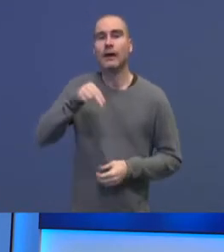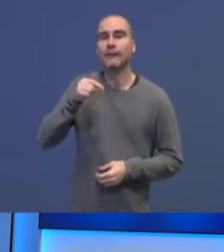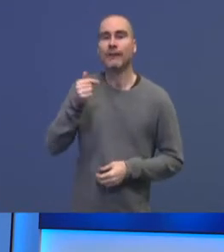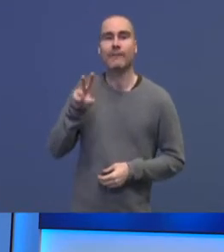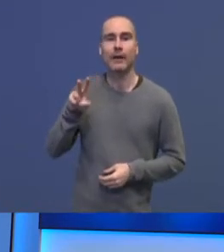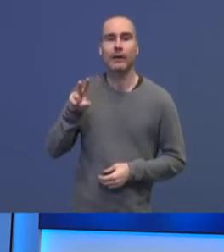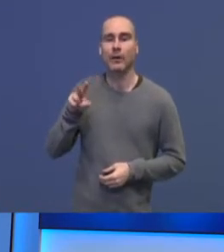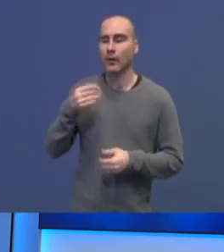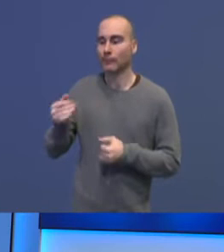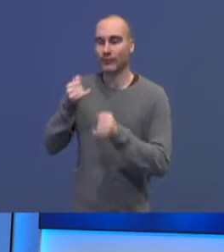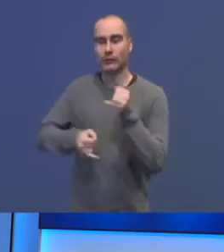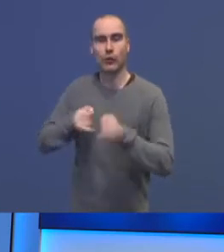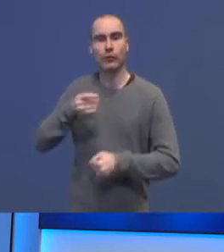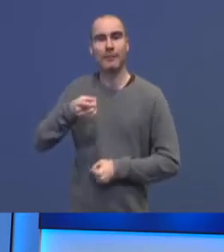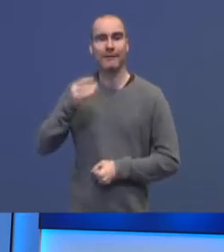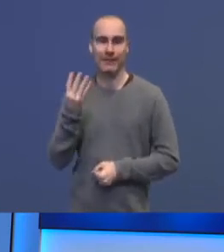og til slutt P4.